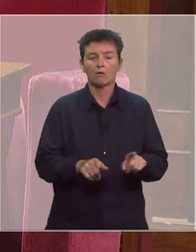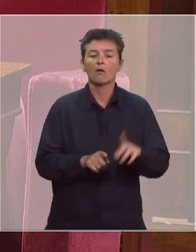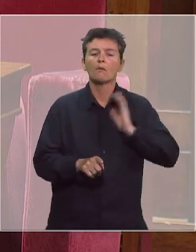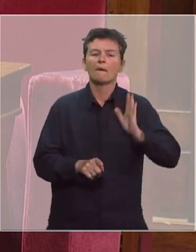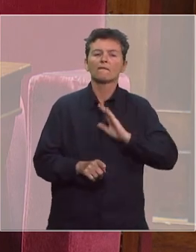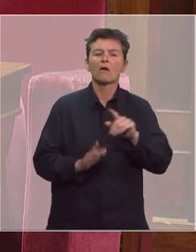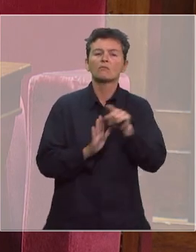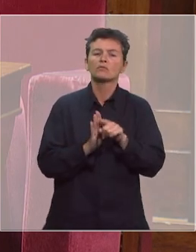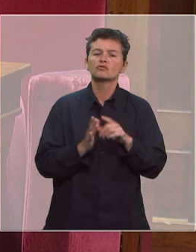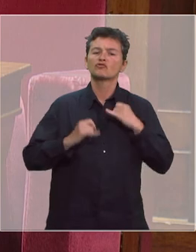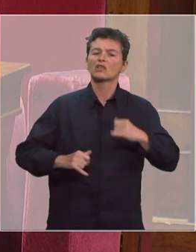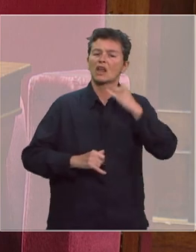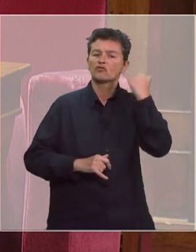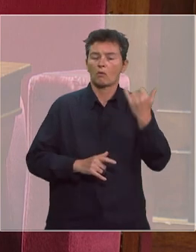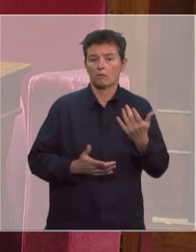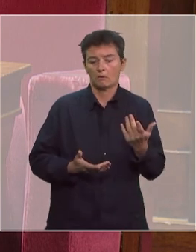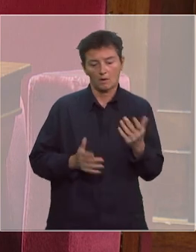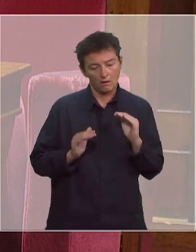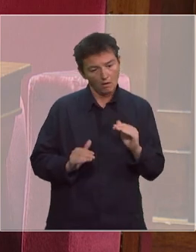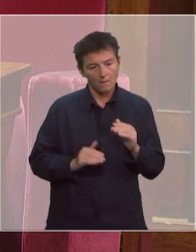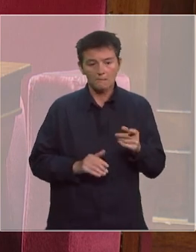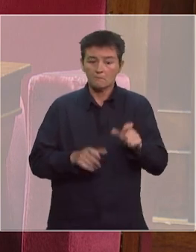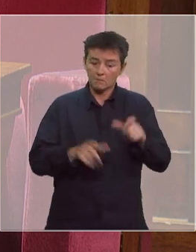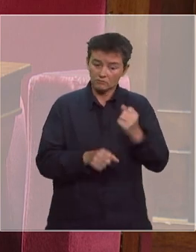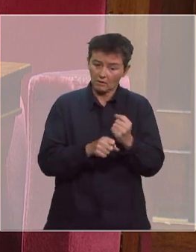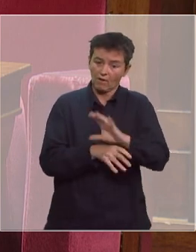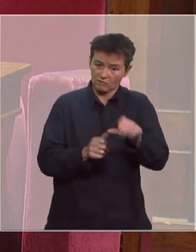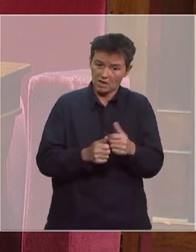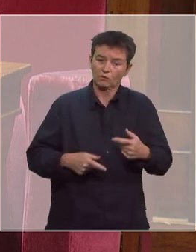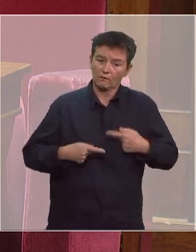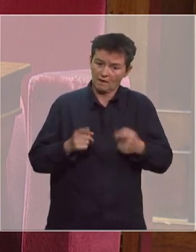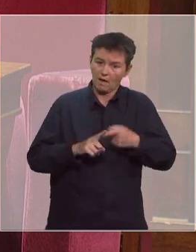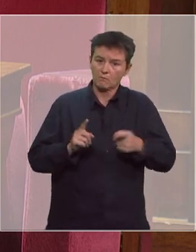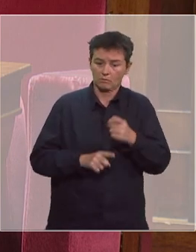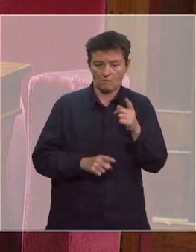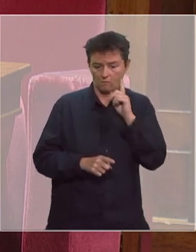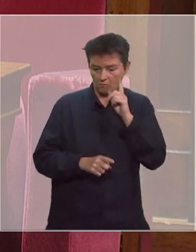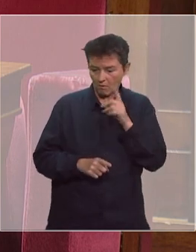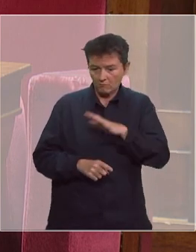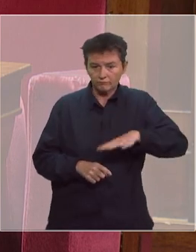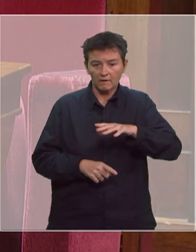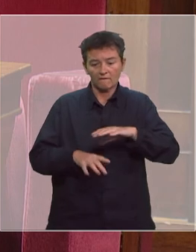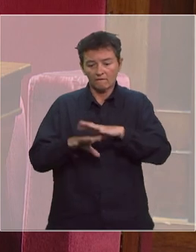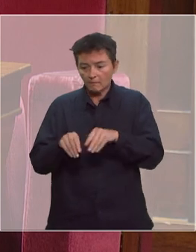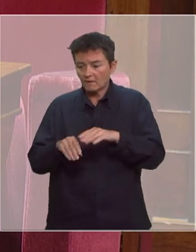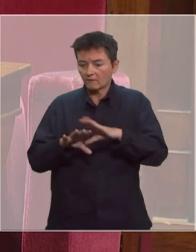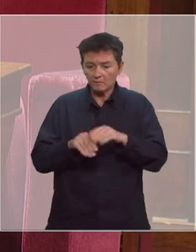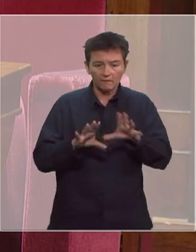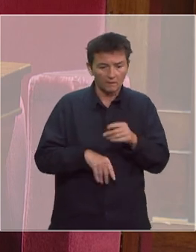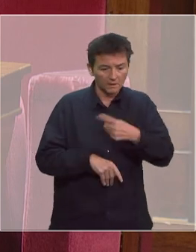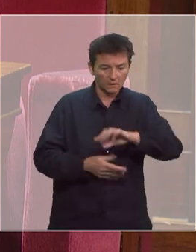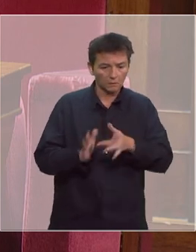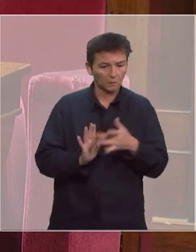gilets jaunes. Pourtant, nous leur devons beaucoup. Quelle famille n'a pas, n'a pas eu ou n'aura pas recours à ces